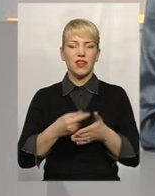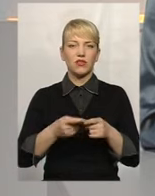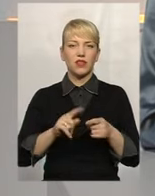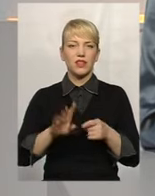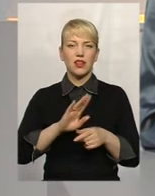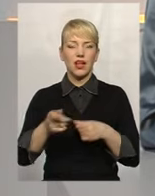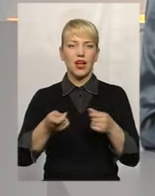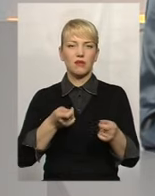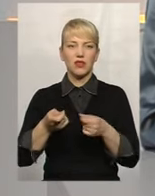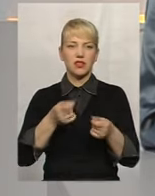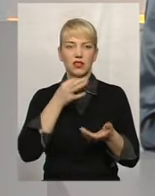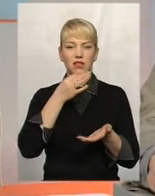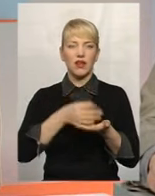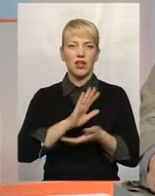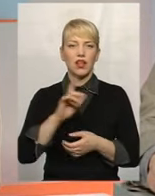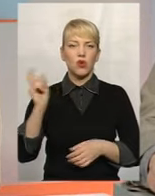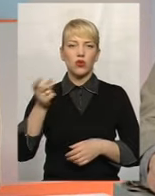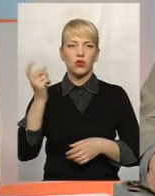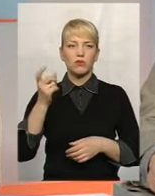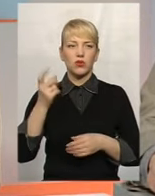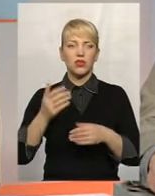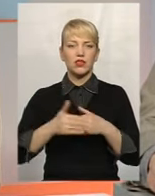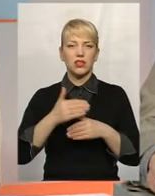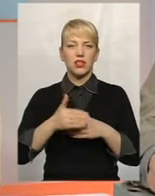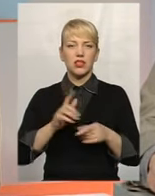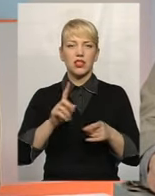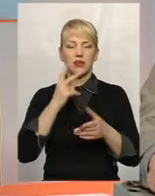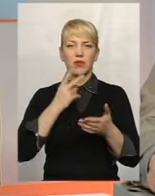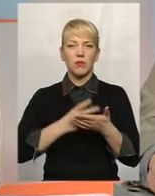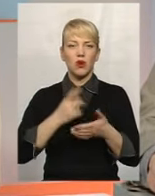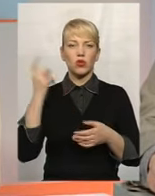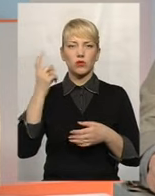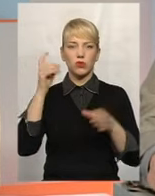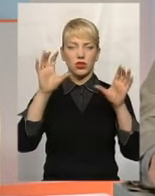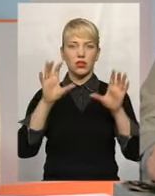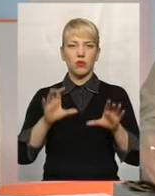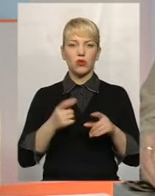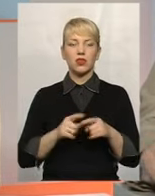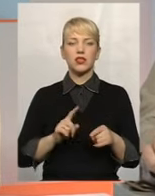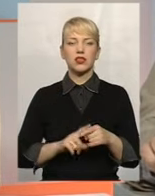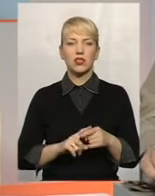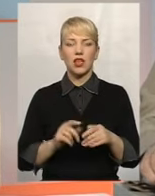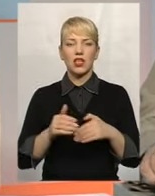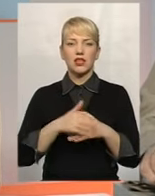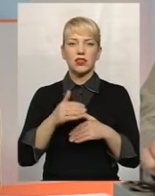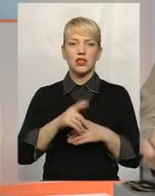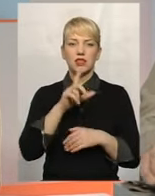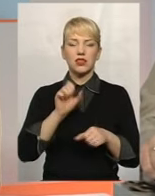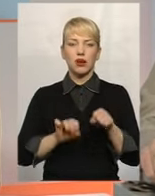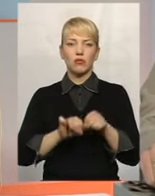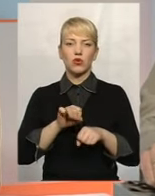адміністративна відповідальність, не господарські санкції, які передбачені, наприклад, господарським кодексом. Це санкції саме за порушення